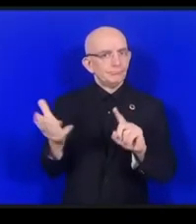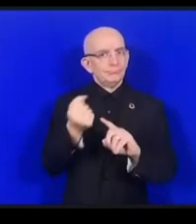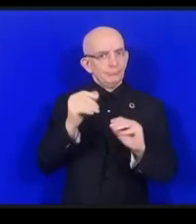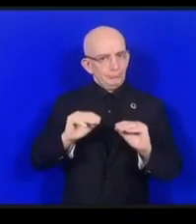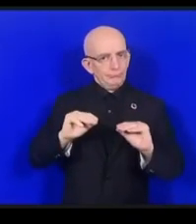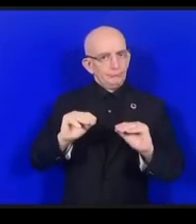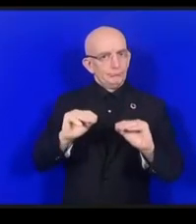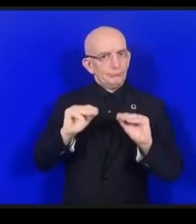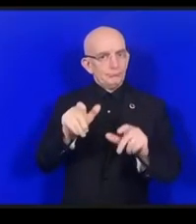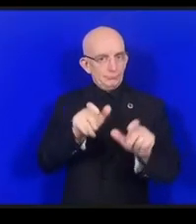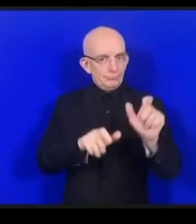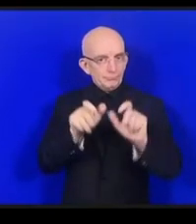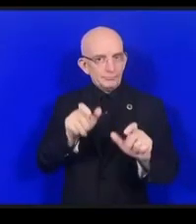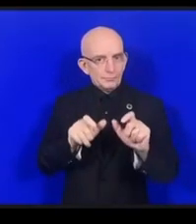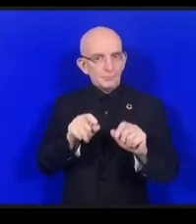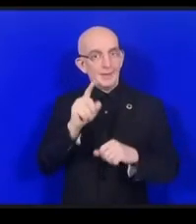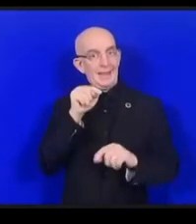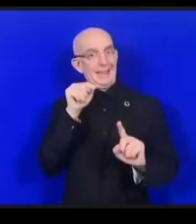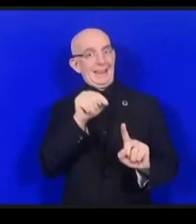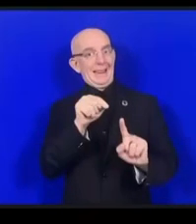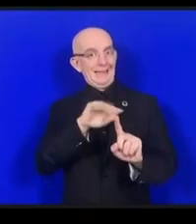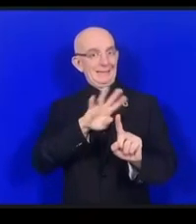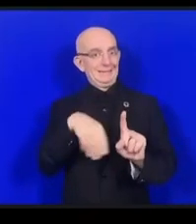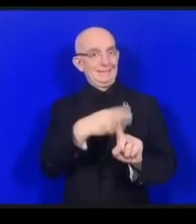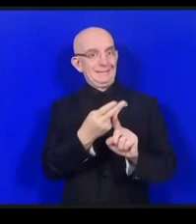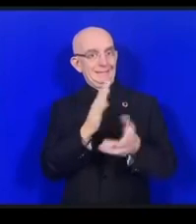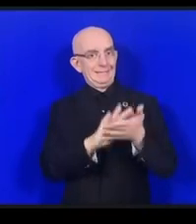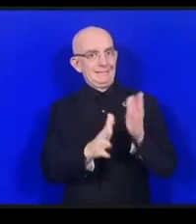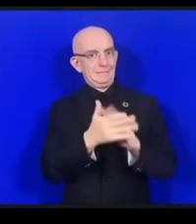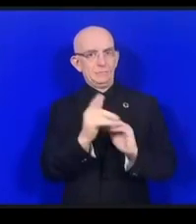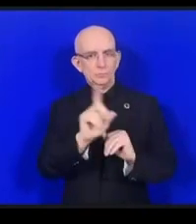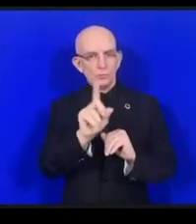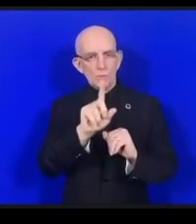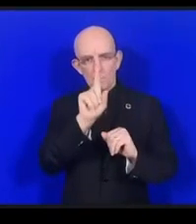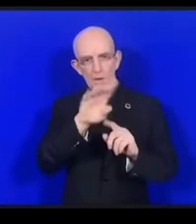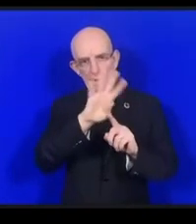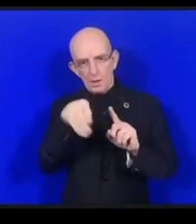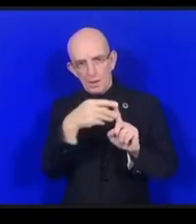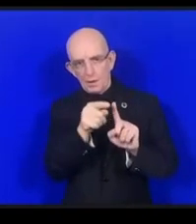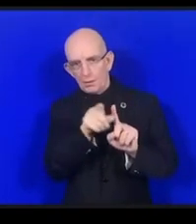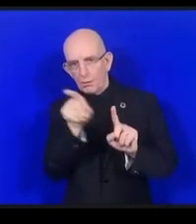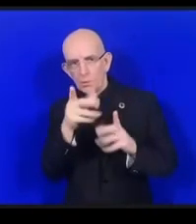SDGsについての教育だけではなく私たちが何を知らなければ